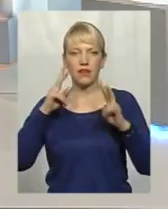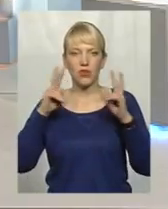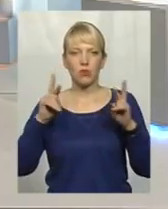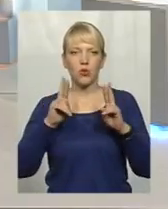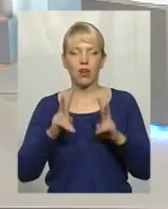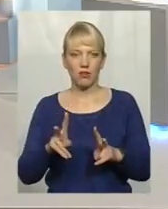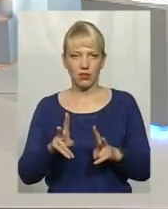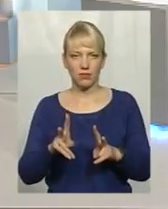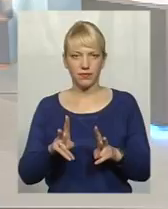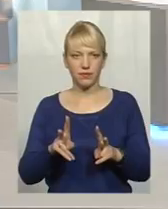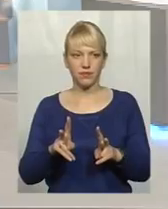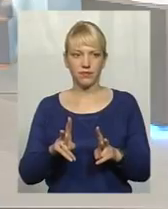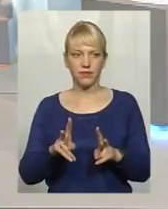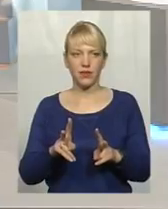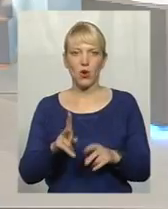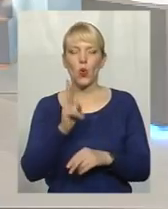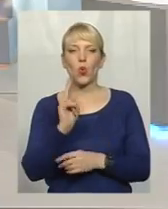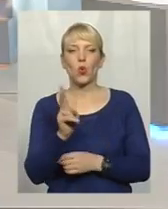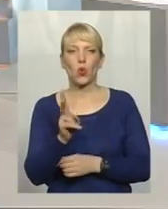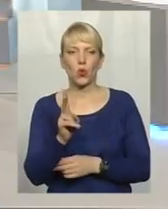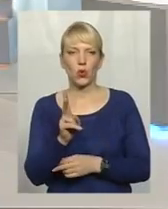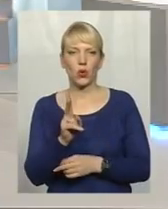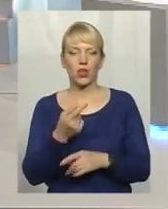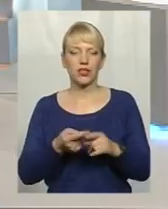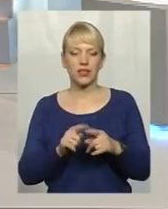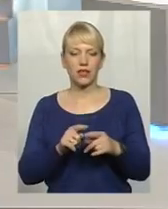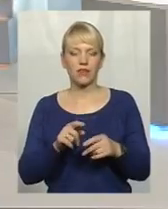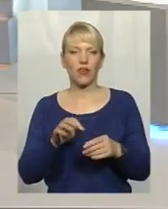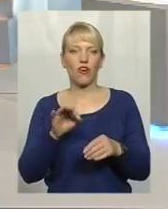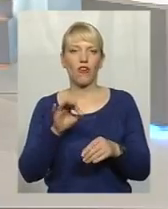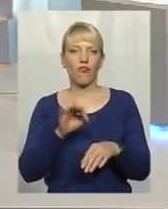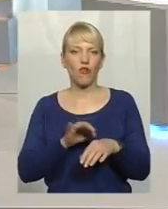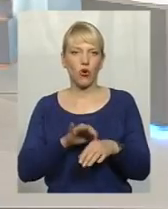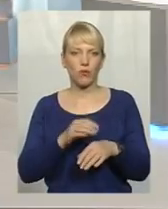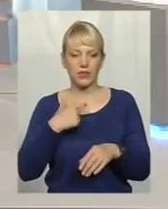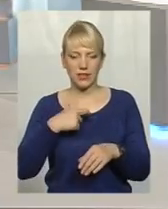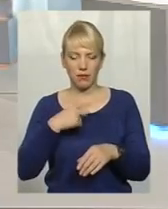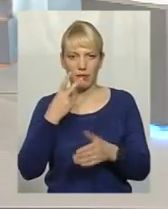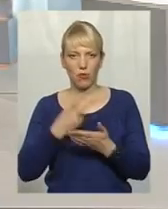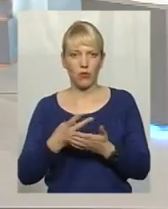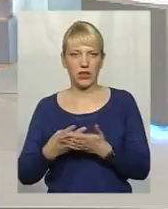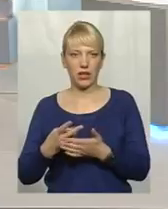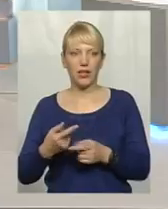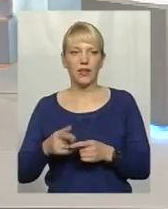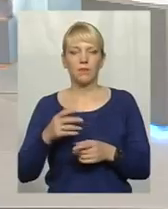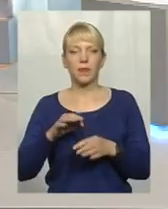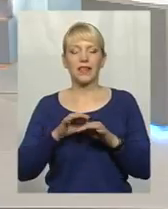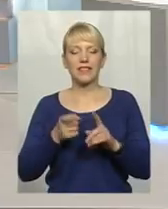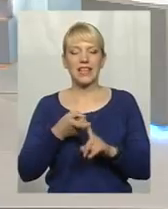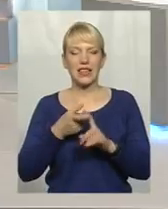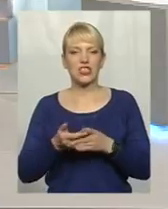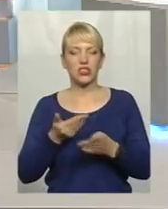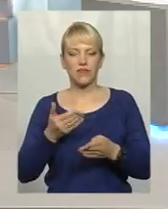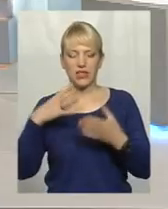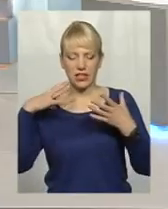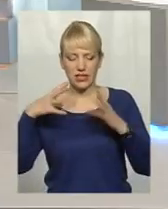як у кого ця хвороба себе поведе, як в залежності від загального стану